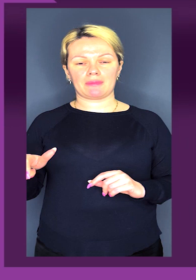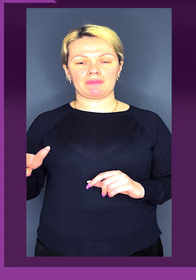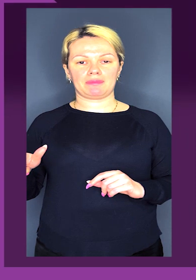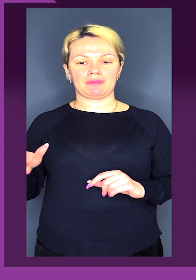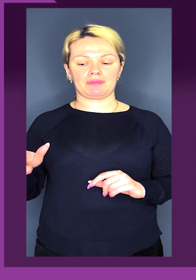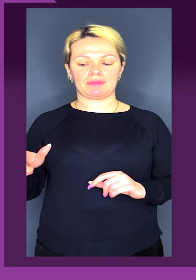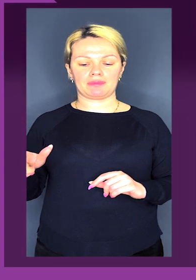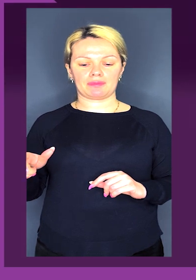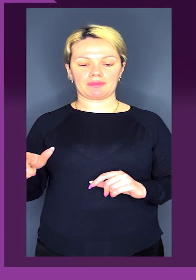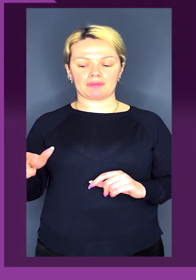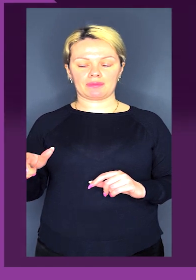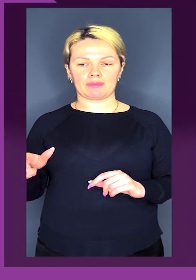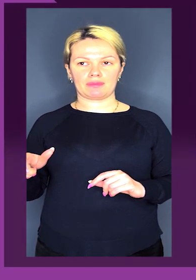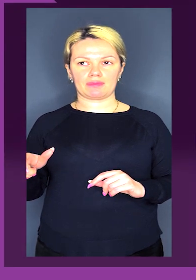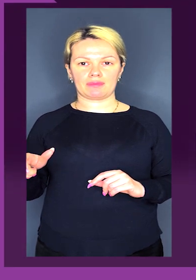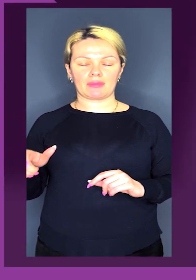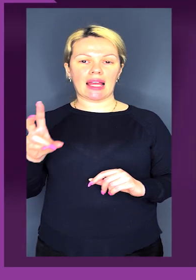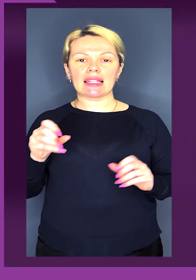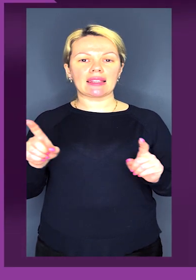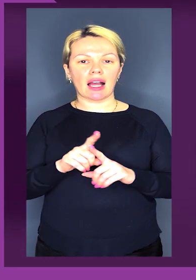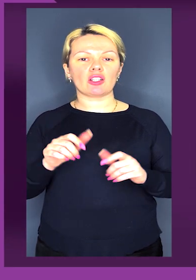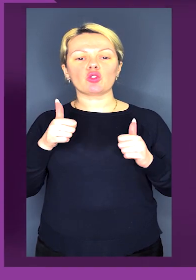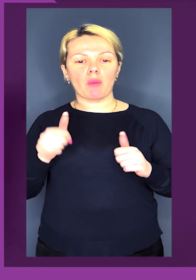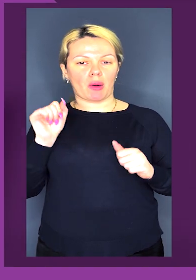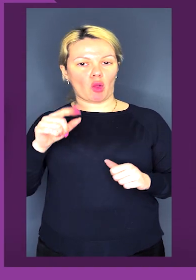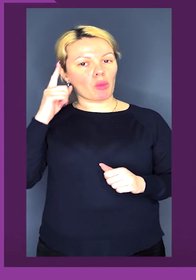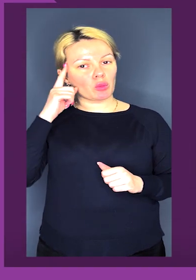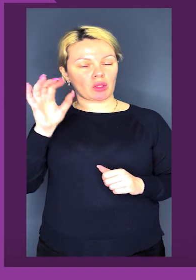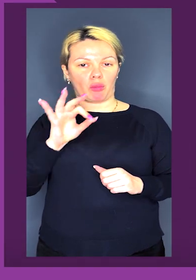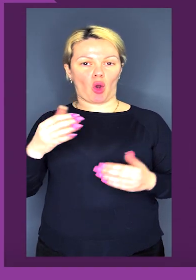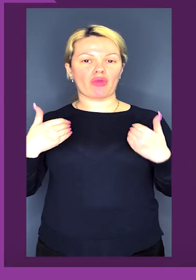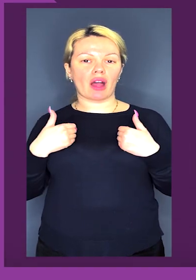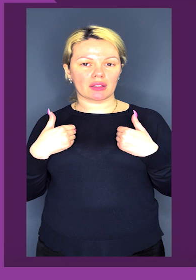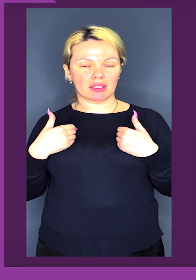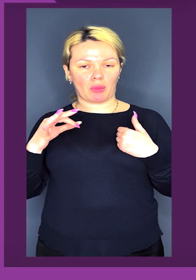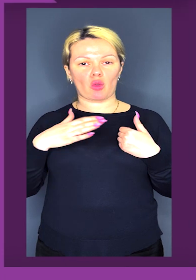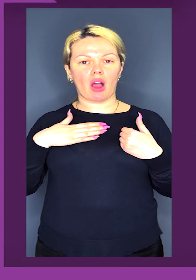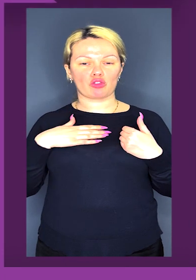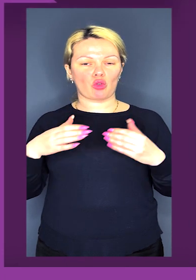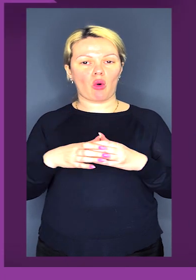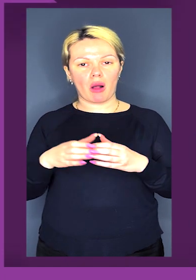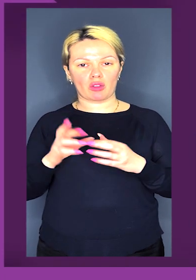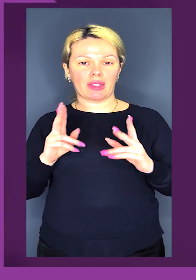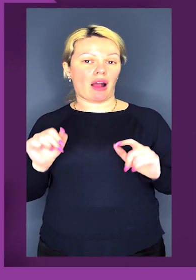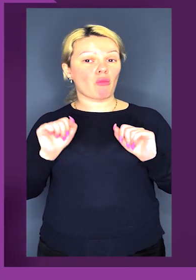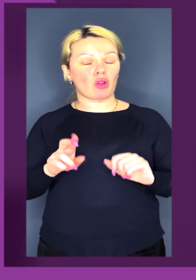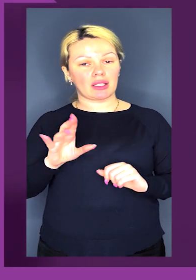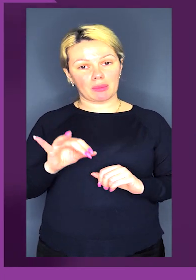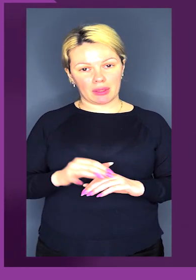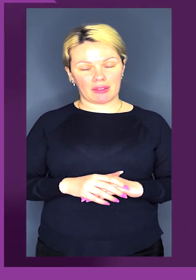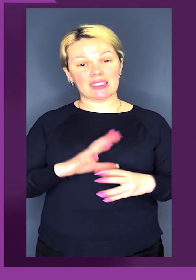не так добре могли подумати про нас, про нашу команду, як могли би